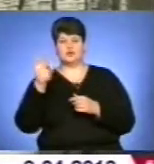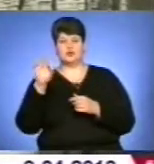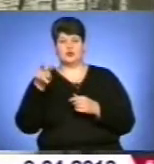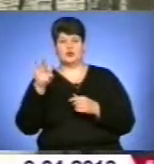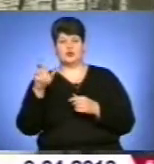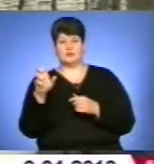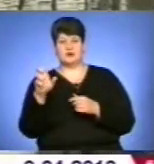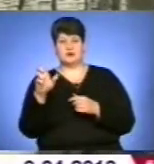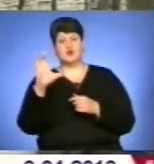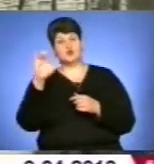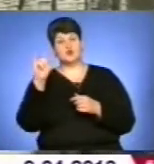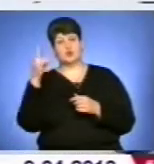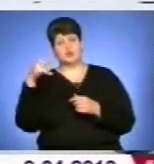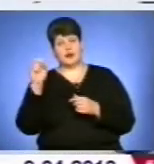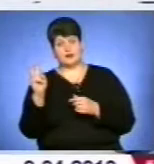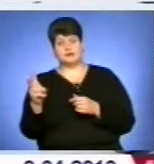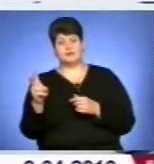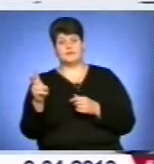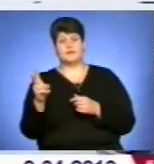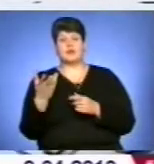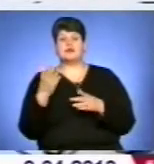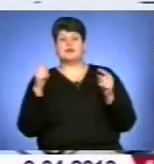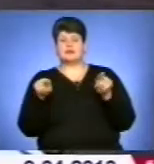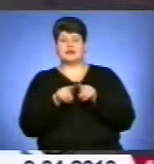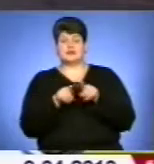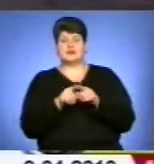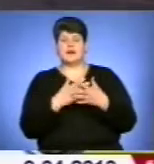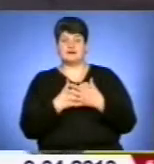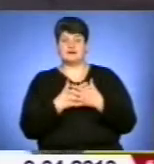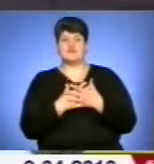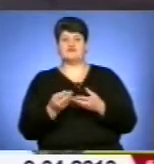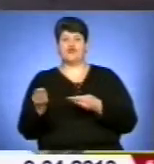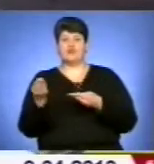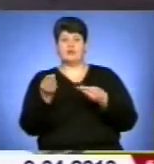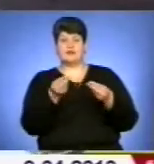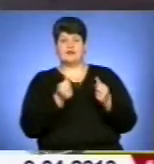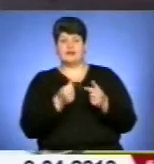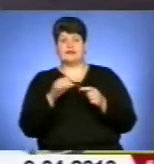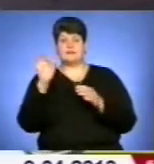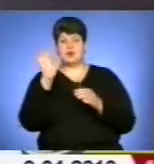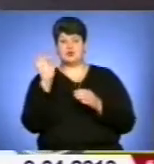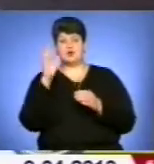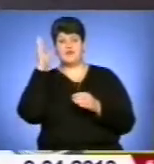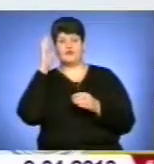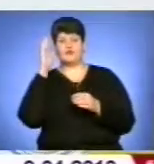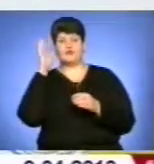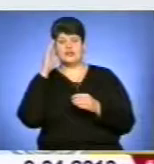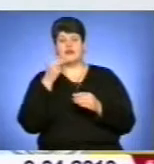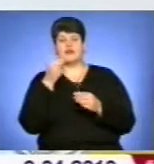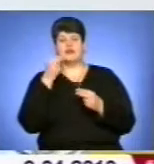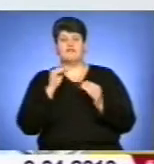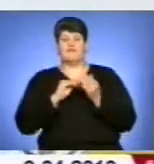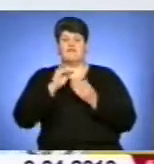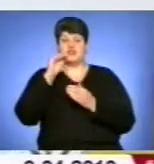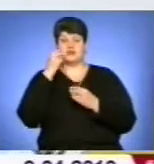переважно судак. Також на активність відкладання ікри впливає температура води. Чим вища, тим краще. На жаль,